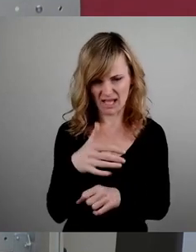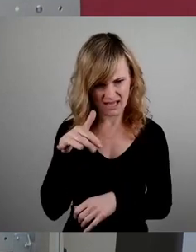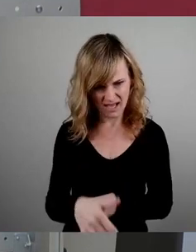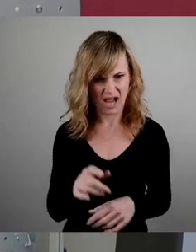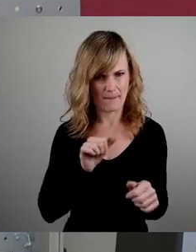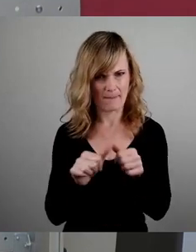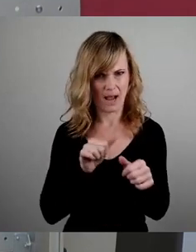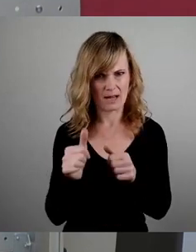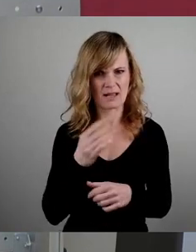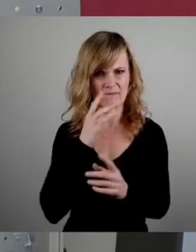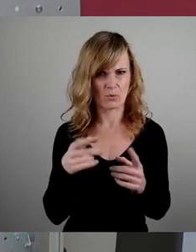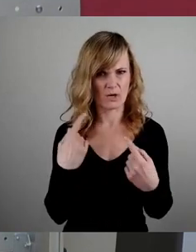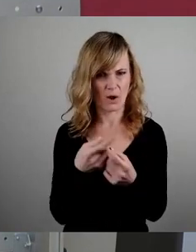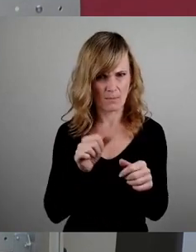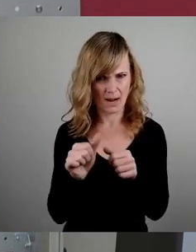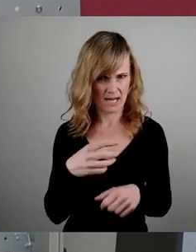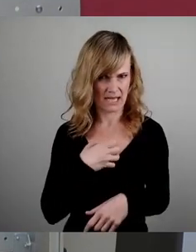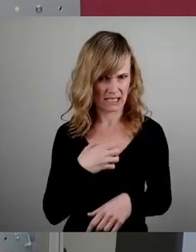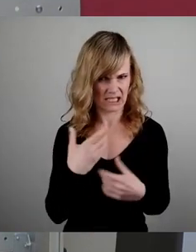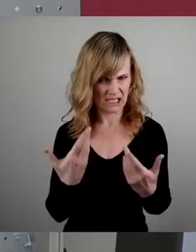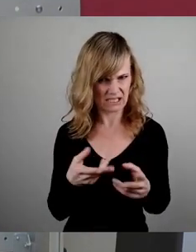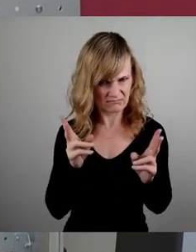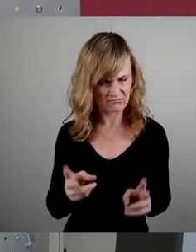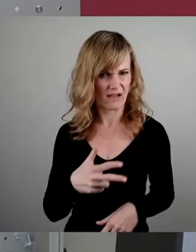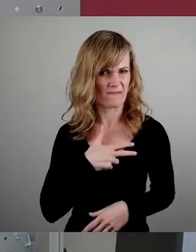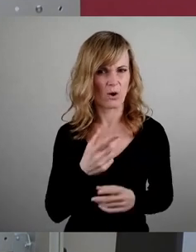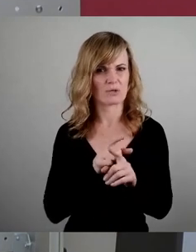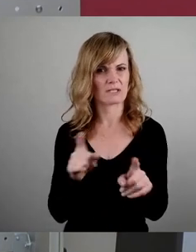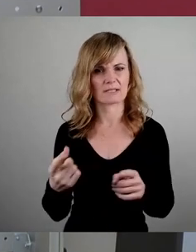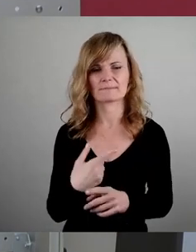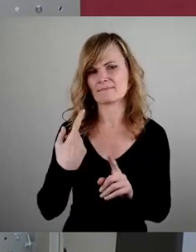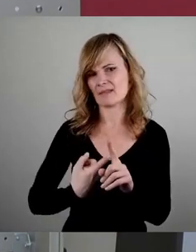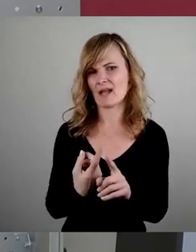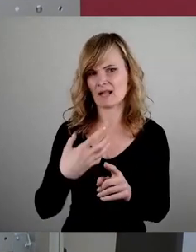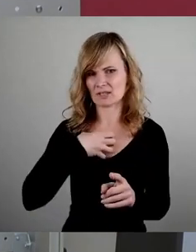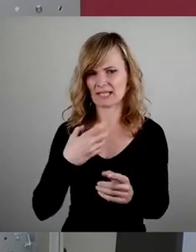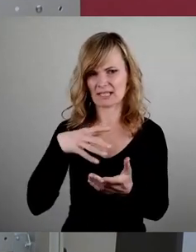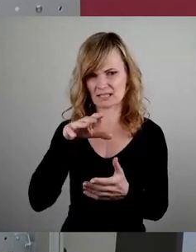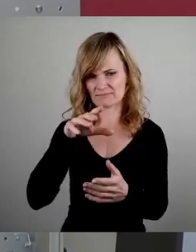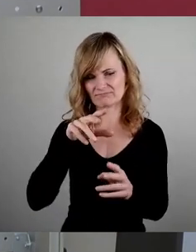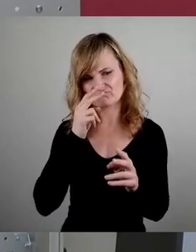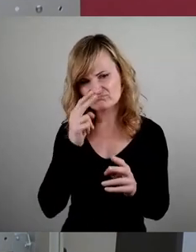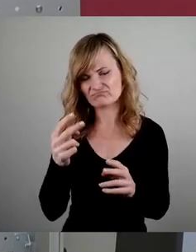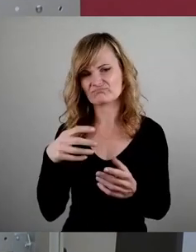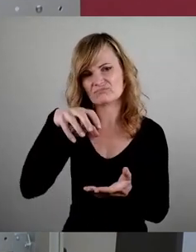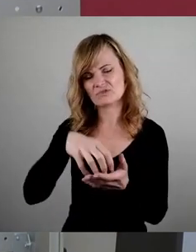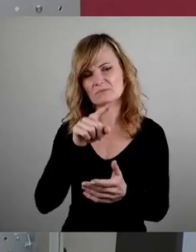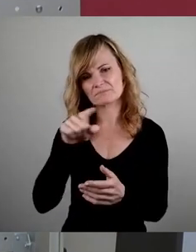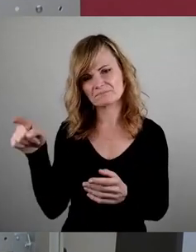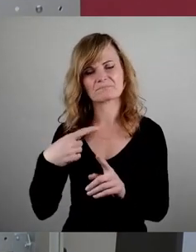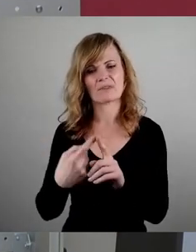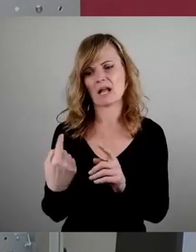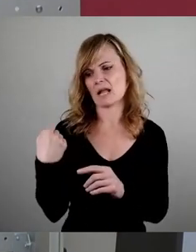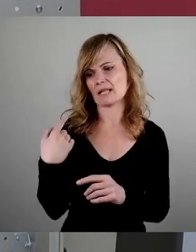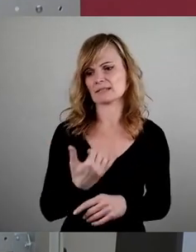Und die Zahlen, die auch offiziell auf Seiten der Stadt Dresden da vorhanden sind, sind da eigentlich recht eindeutig. Wir hatten im letzten Jahr einen